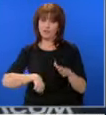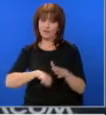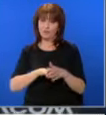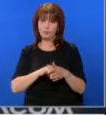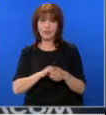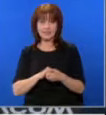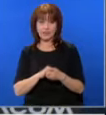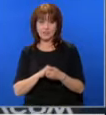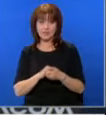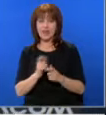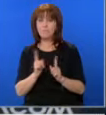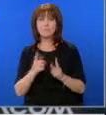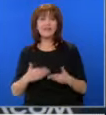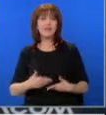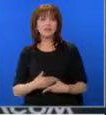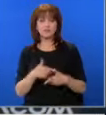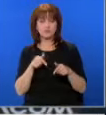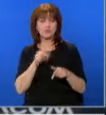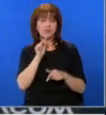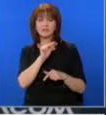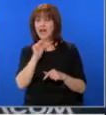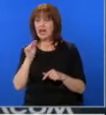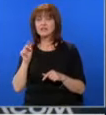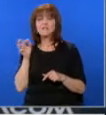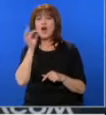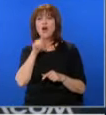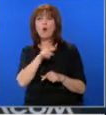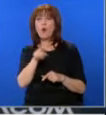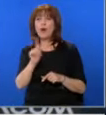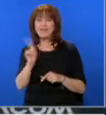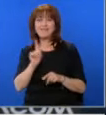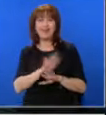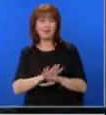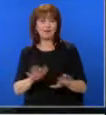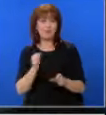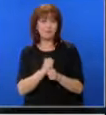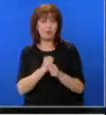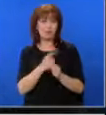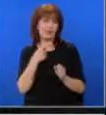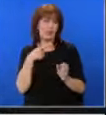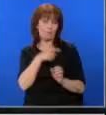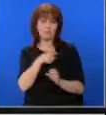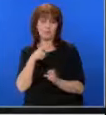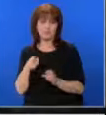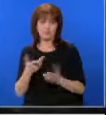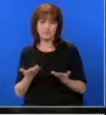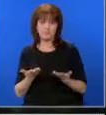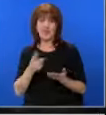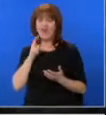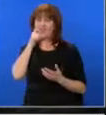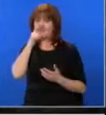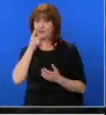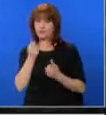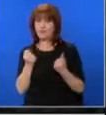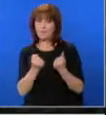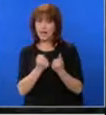Така че не е нужно сега да казваме кой ни си е вършил работа и да го посочуваме с пръс. Иванов обясни, че важността на матча между